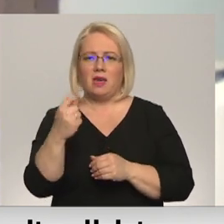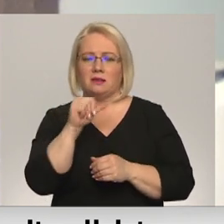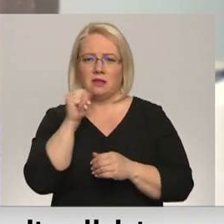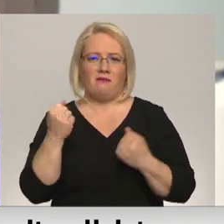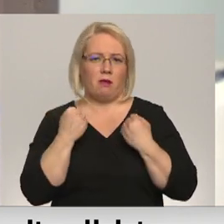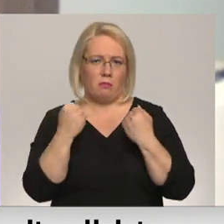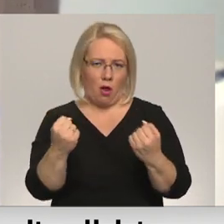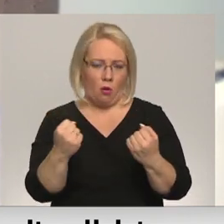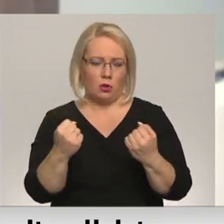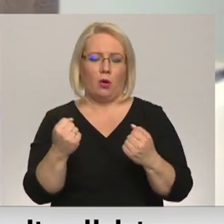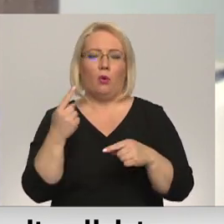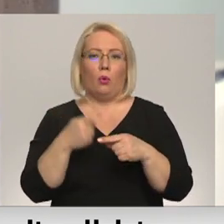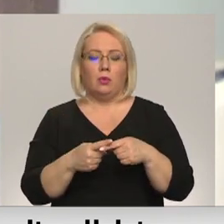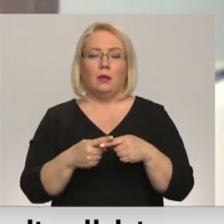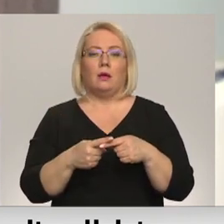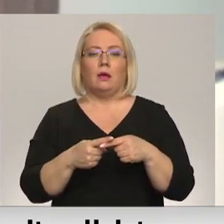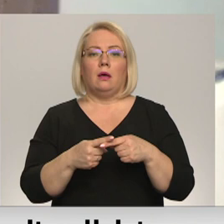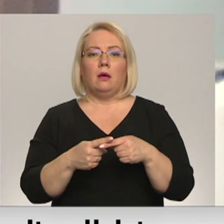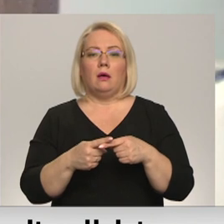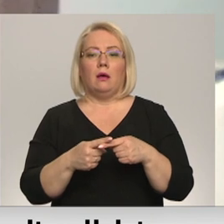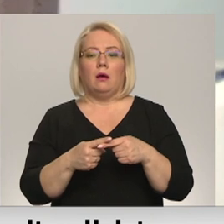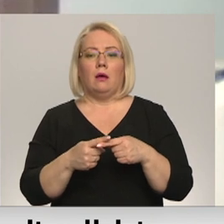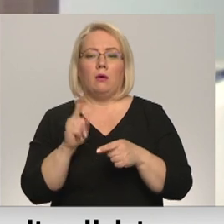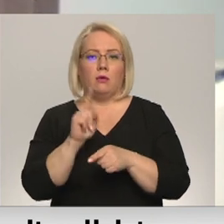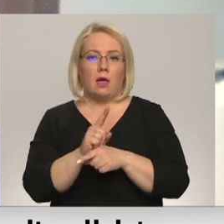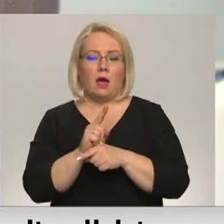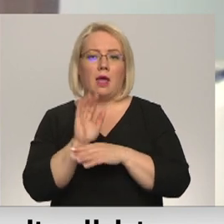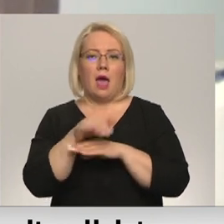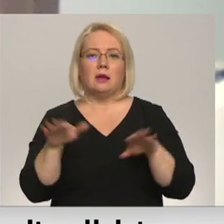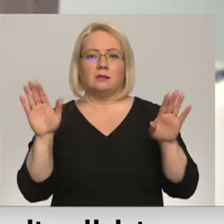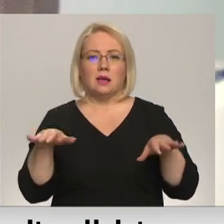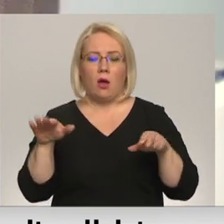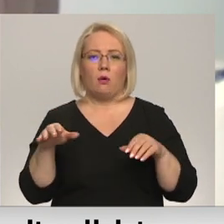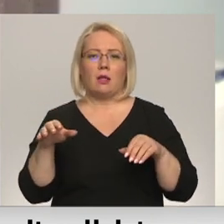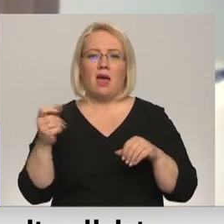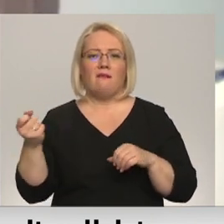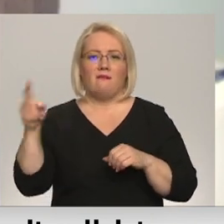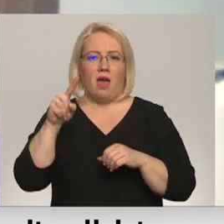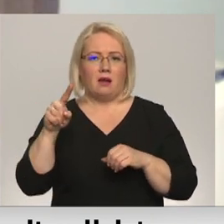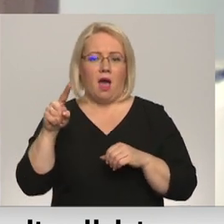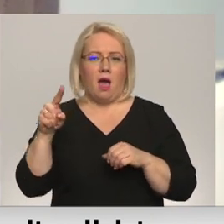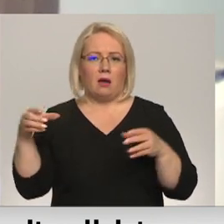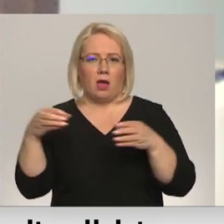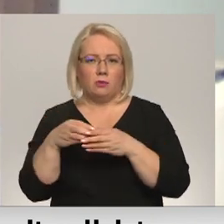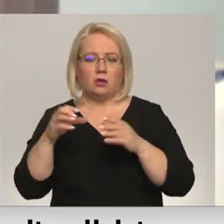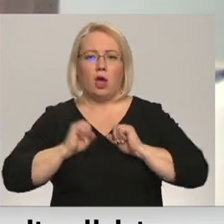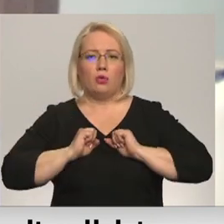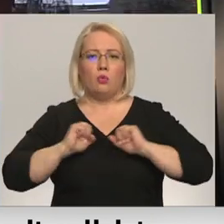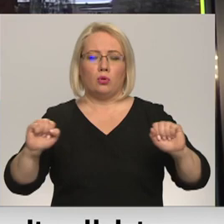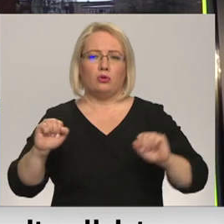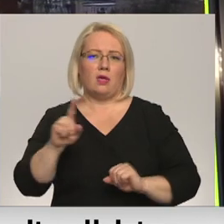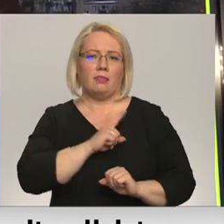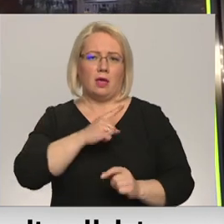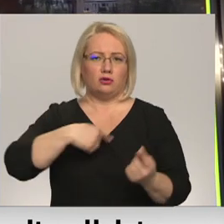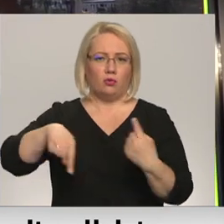draugt. Un atiecīgi, aiztrauklēs tikri vairāk, lai varētu nodrošināt šīs te bežūras.